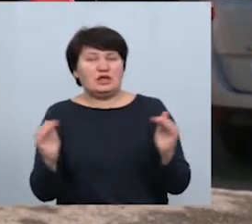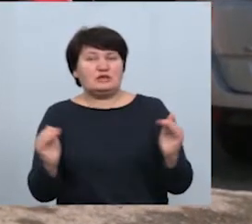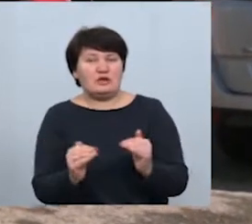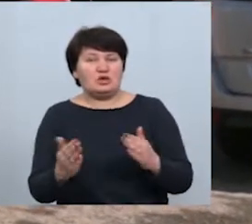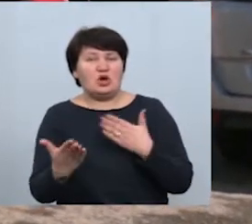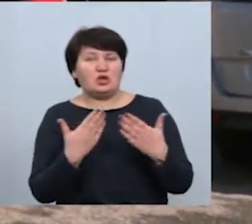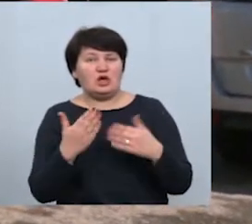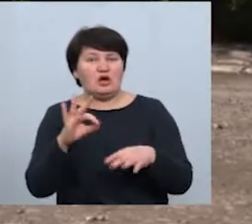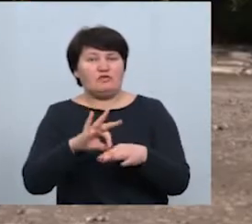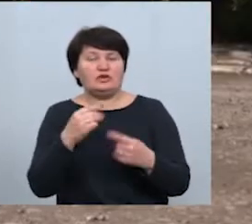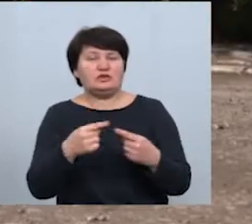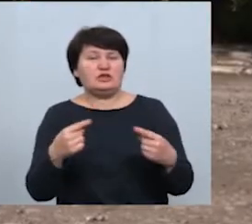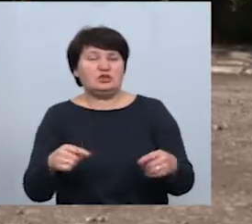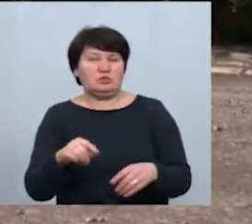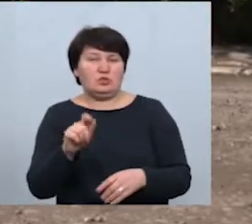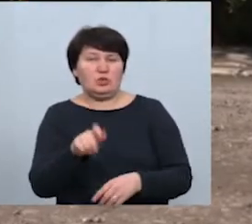хворих з іншими людьми.